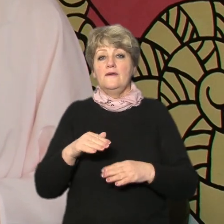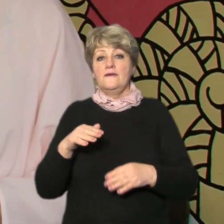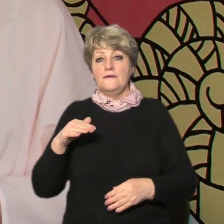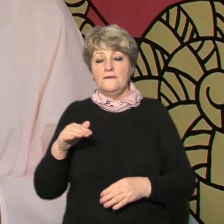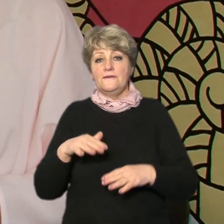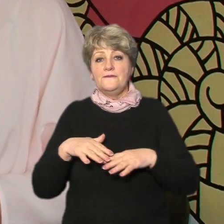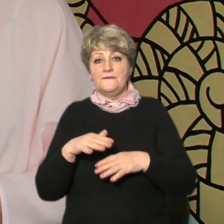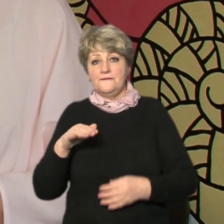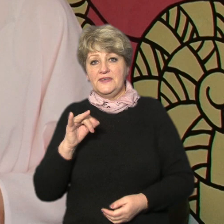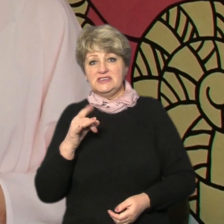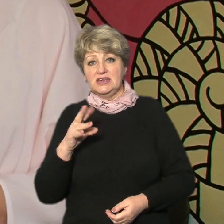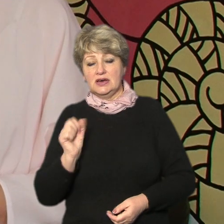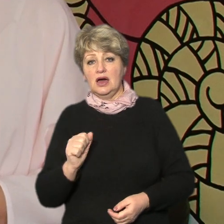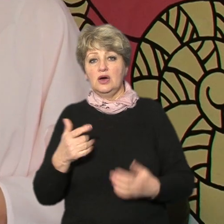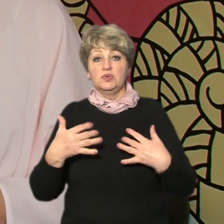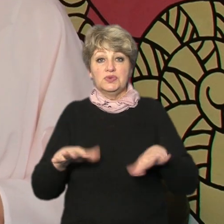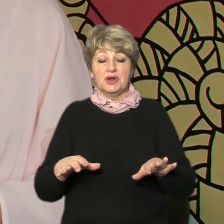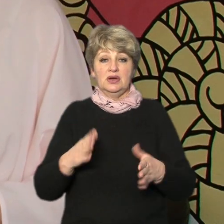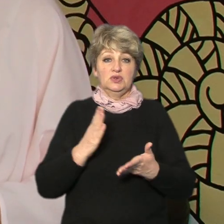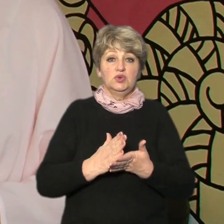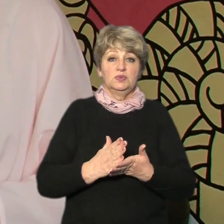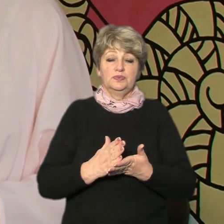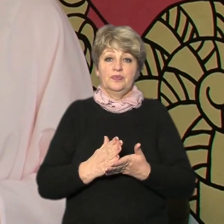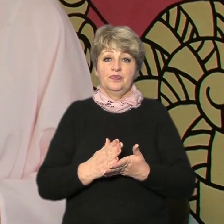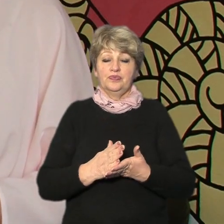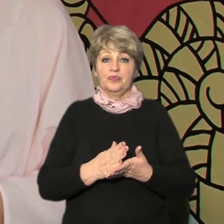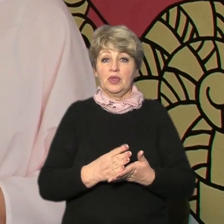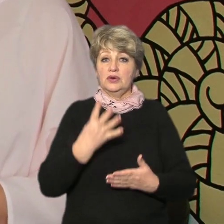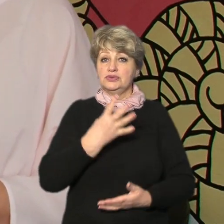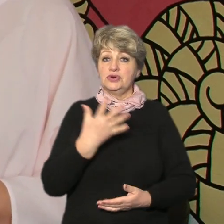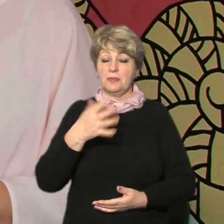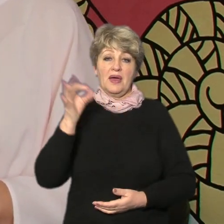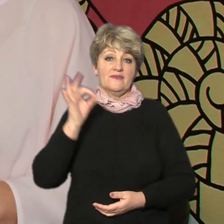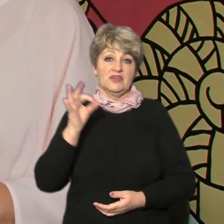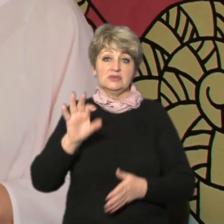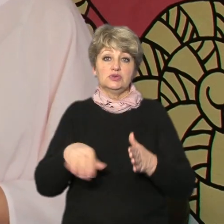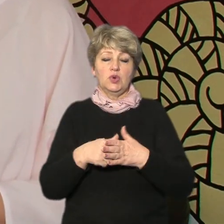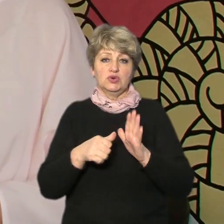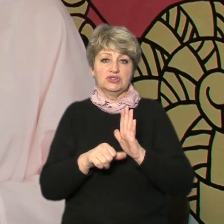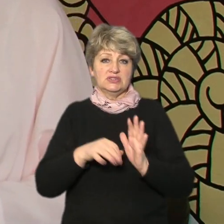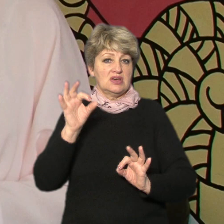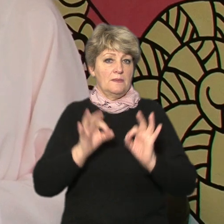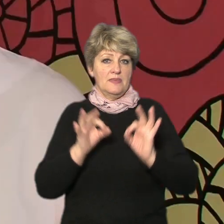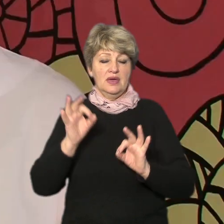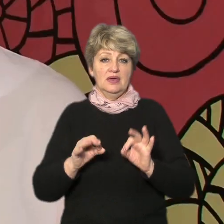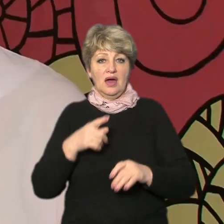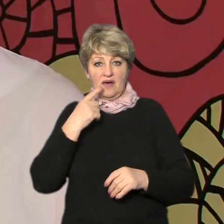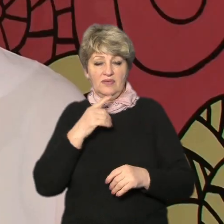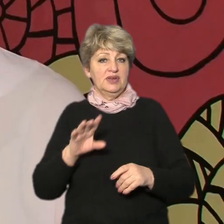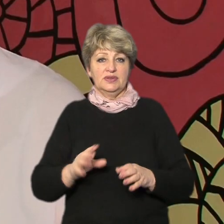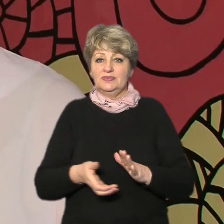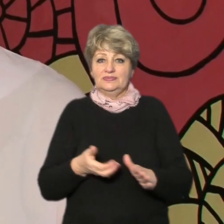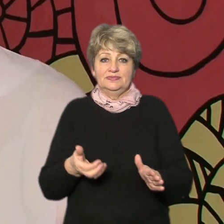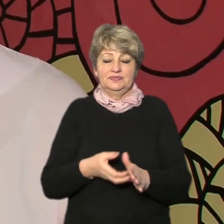тут про освітні втрати говорять від 45 відсотків до 60 відсотків вчителів вміти